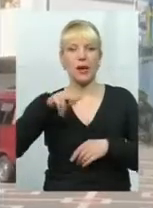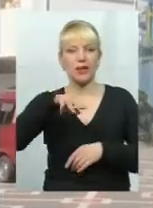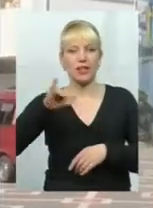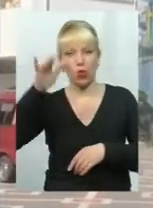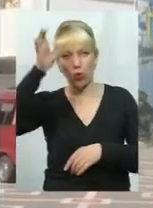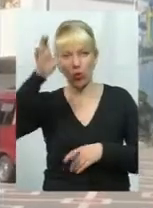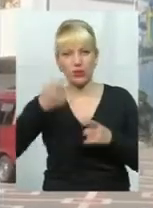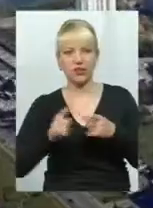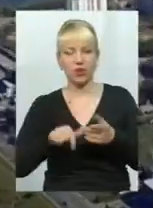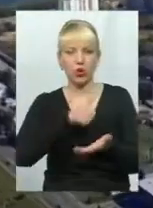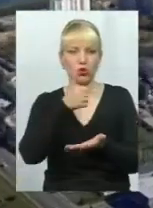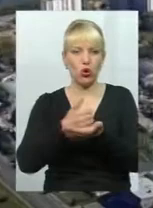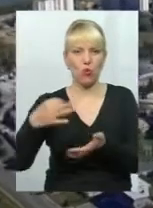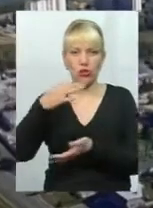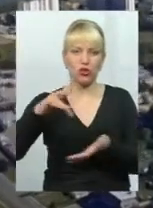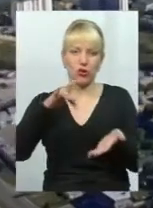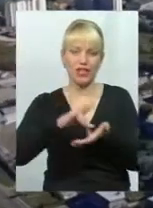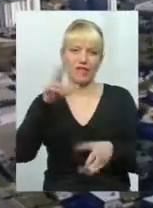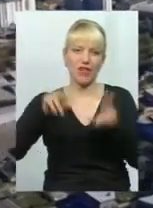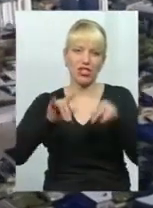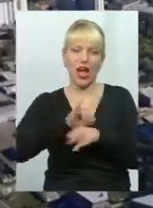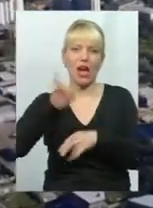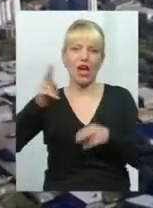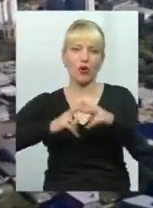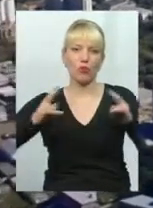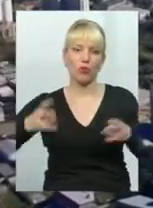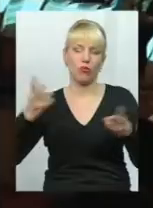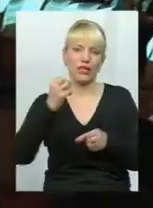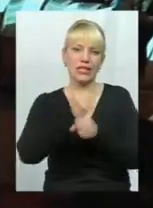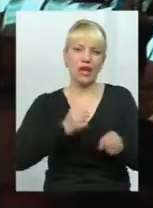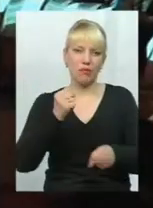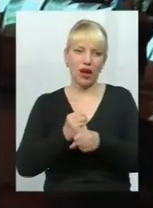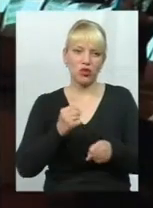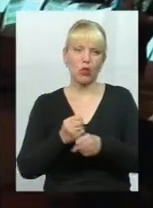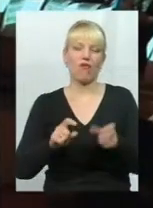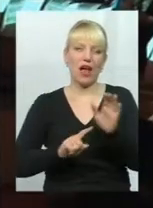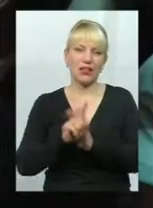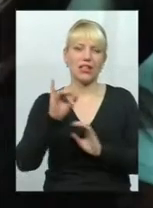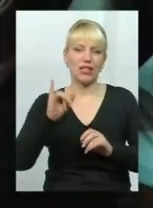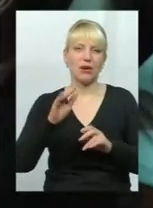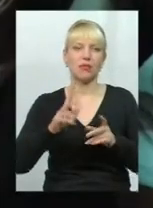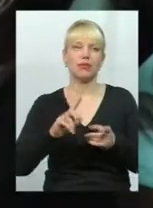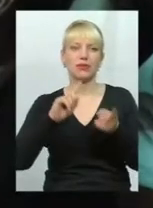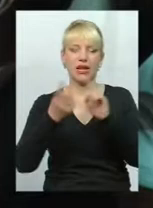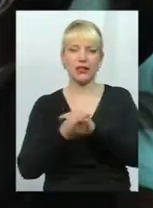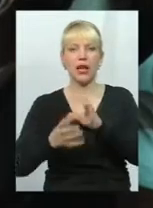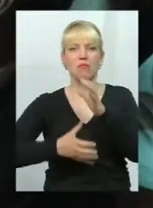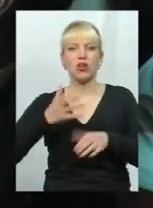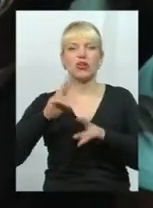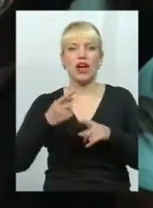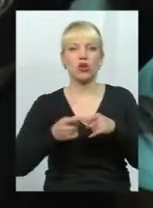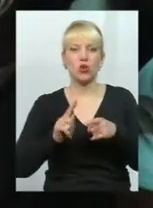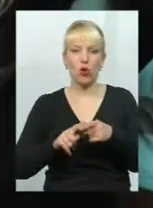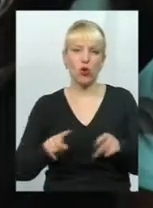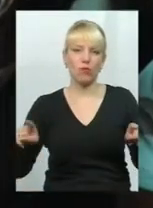Очільник обласного центру вважає, що аеропорт має обов'язково запрацювати, ба більше стати міжнародним. Та як його покласти